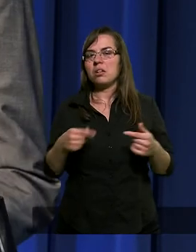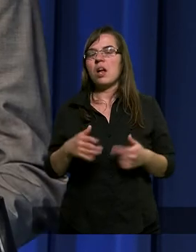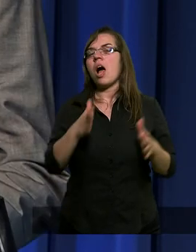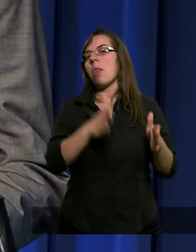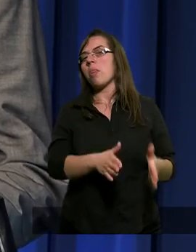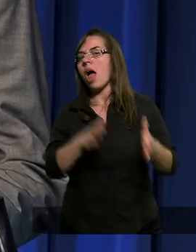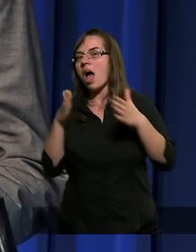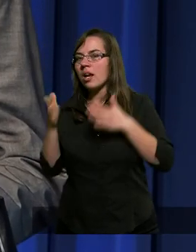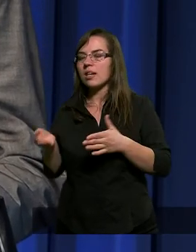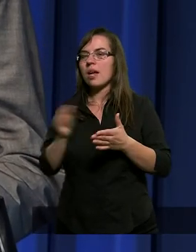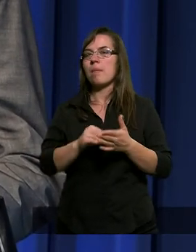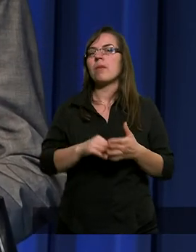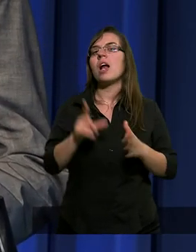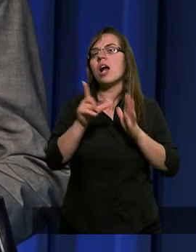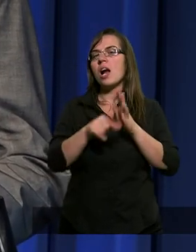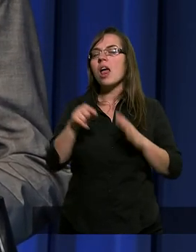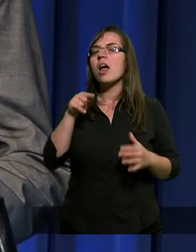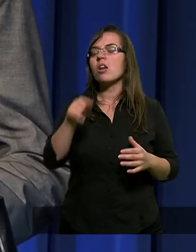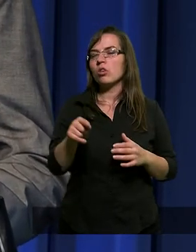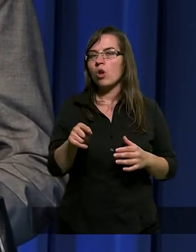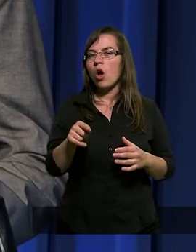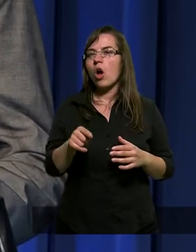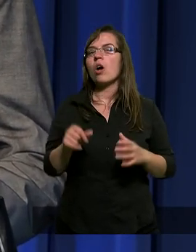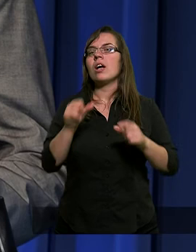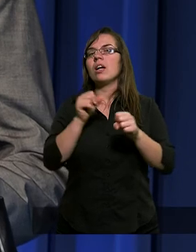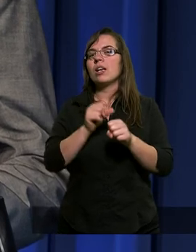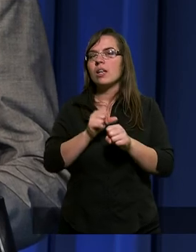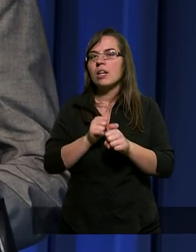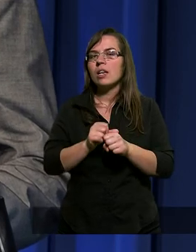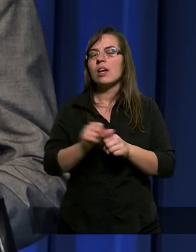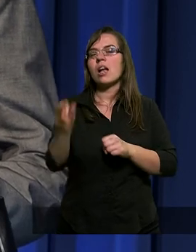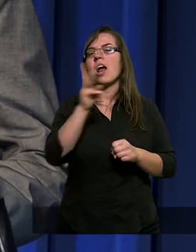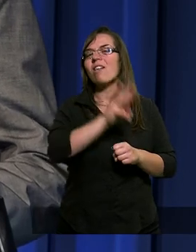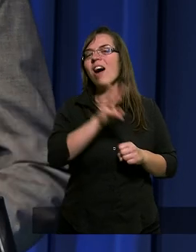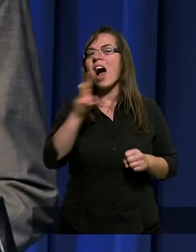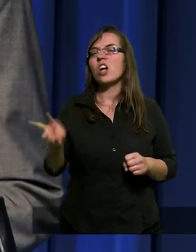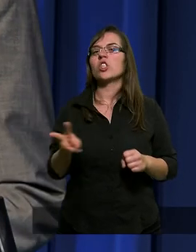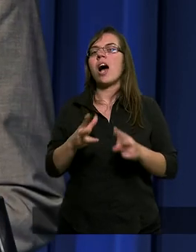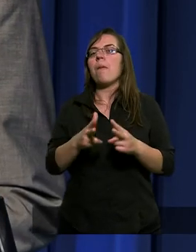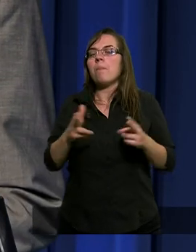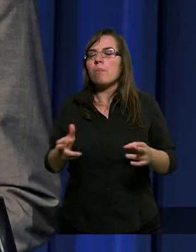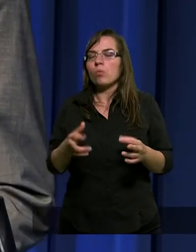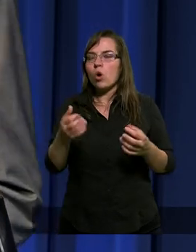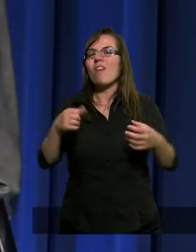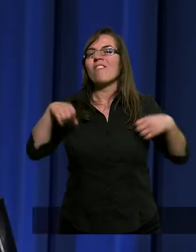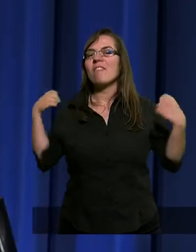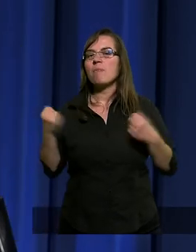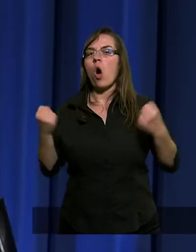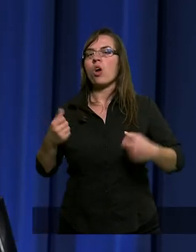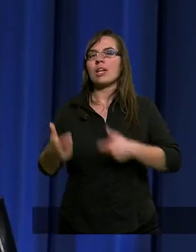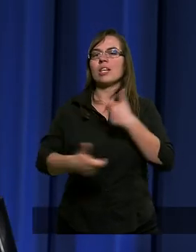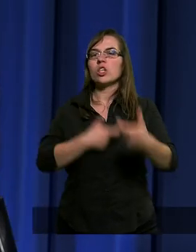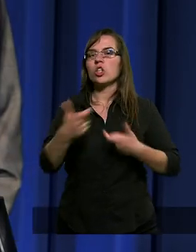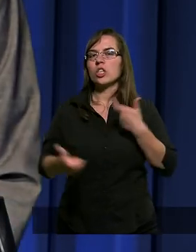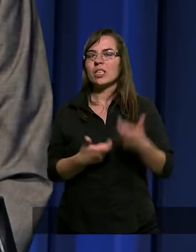Ale następnie dodał Lecz to jest wasza pora i mocy ciemności.